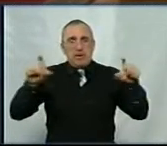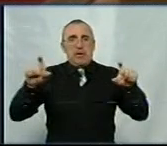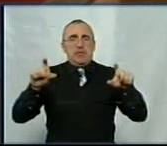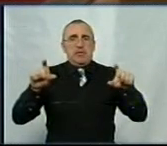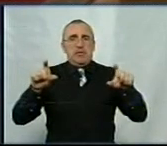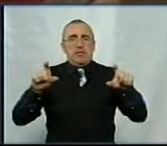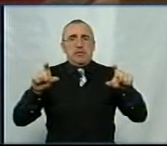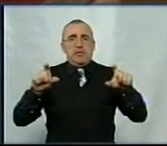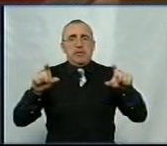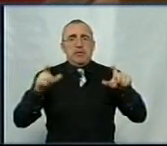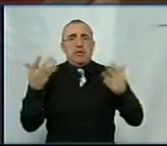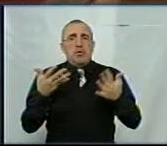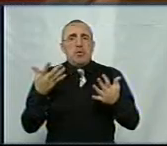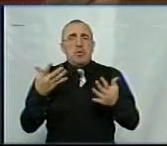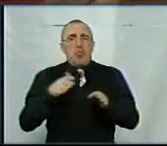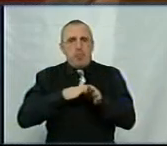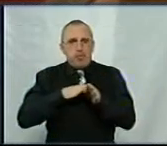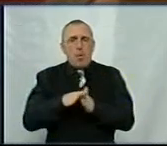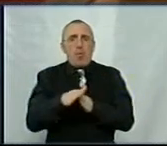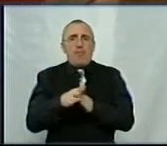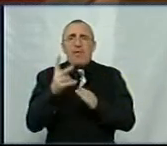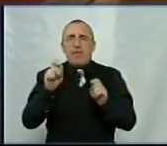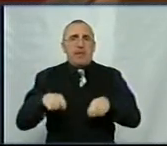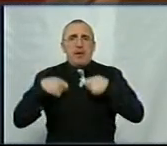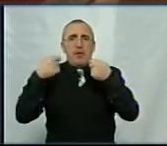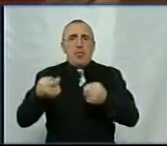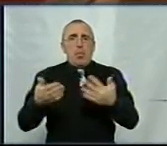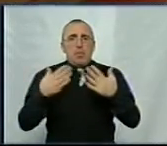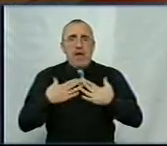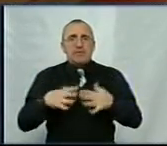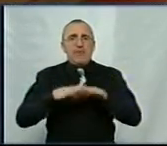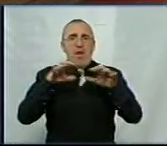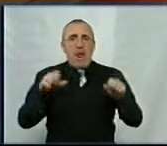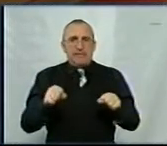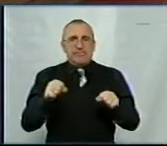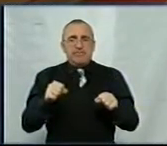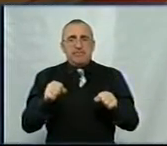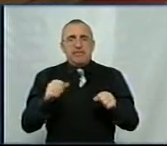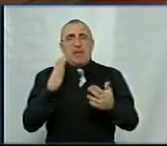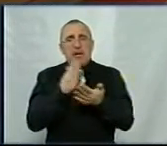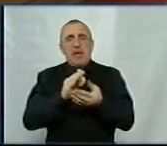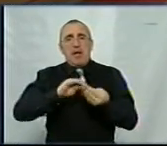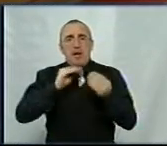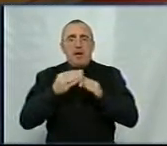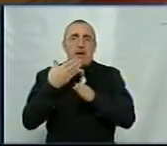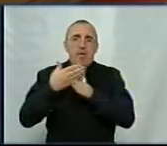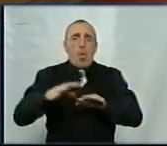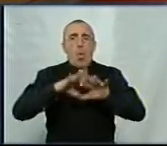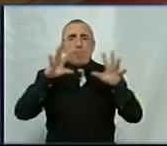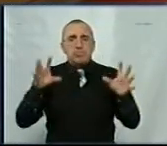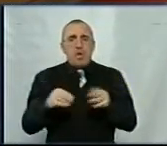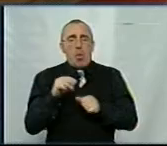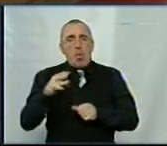заклади, які теж повністю не передані нам у власність. Є проблеми з виділеним обсягом